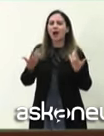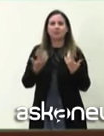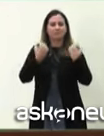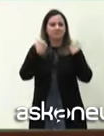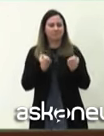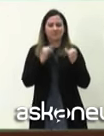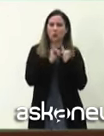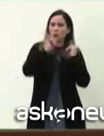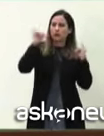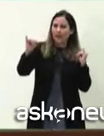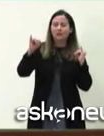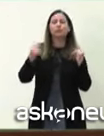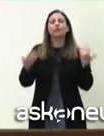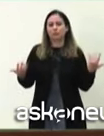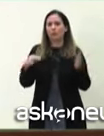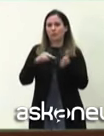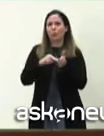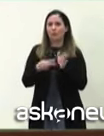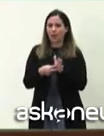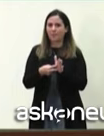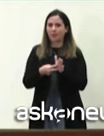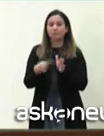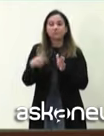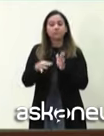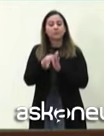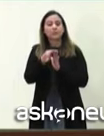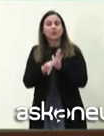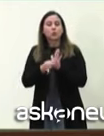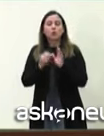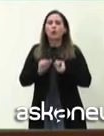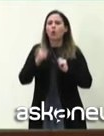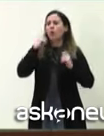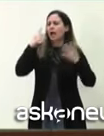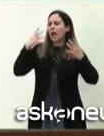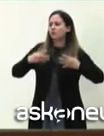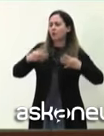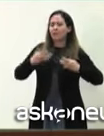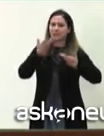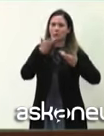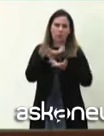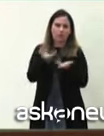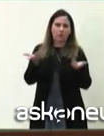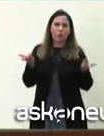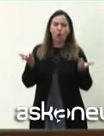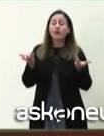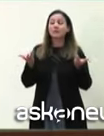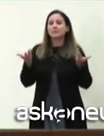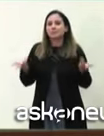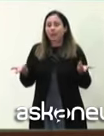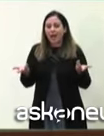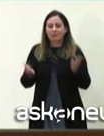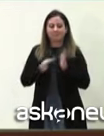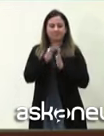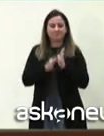E quindi in realtà le misure, possiamo fare tutti i ragionamenti che vogliamo, voglio dire, ci sono tutte le opportunità, giustamente come diceva il professor